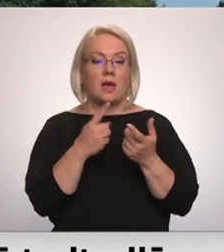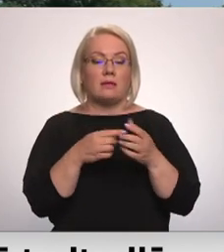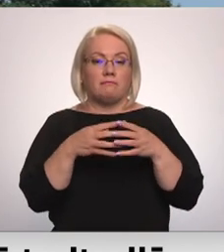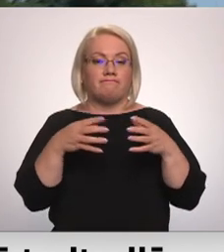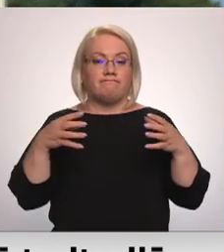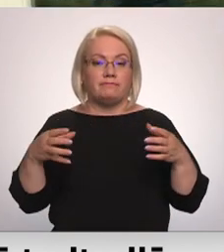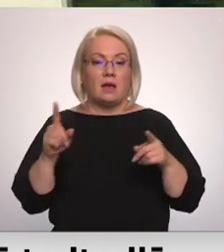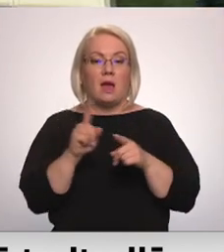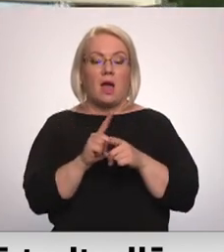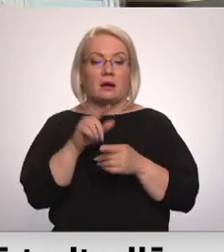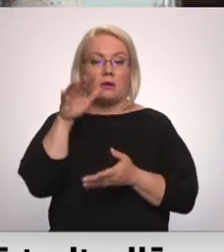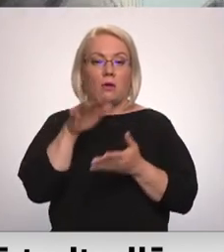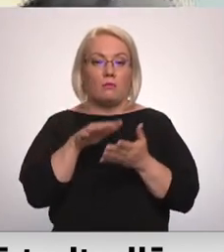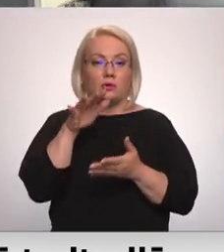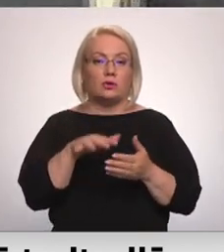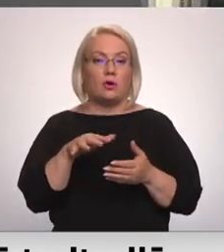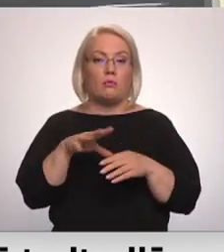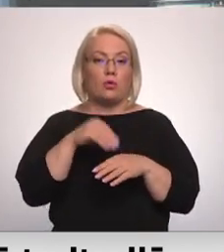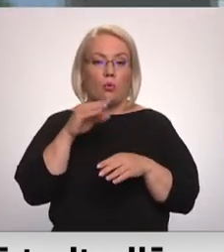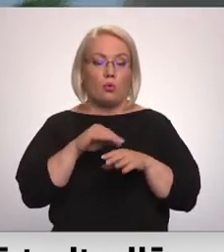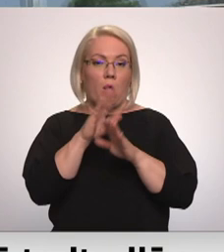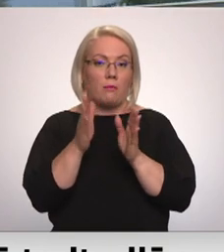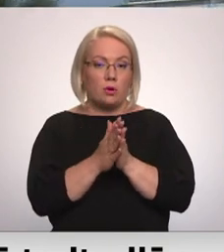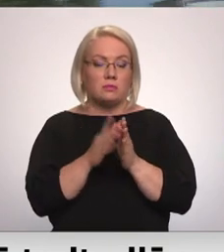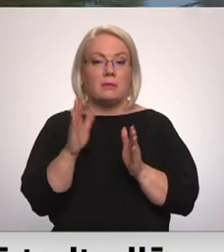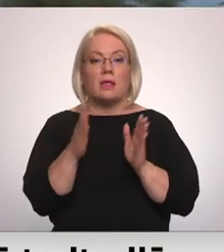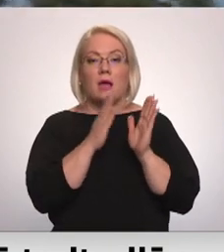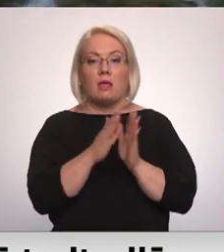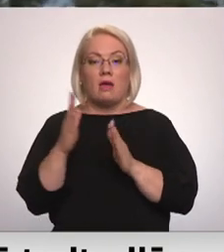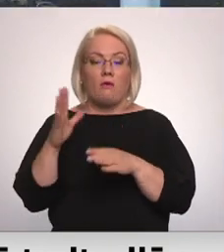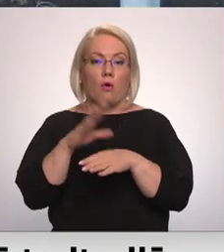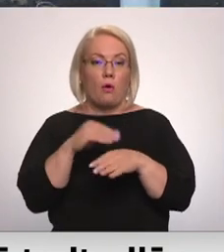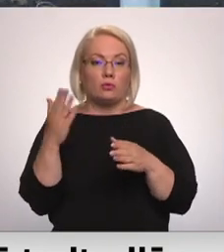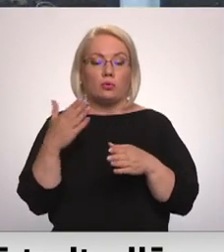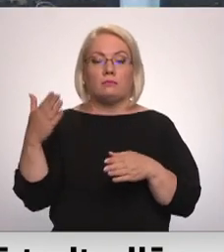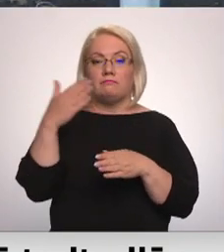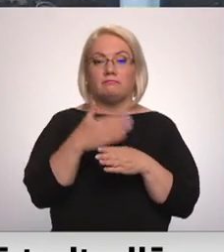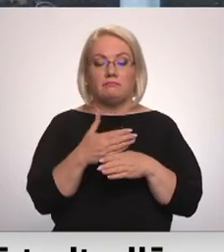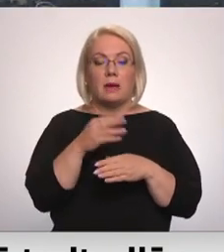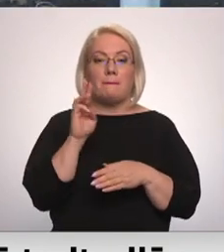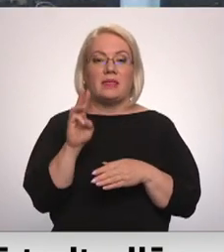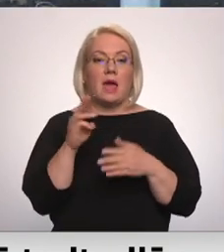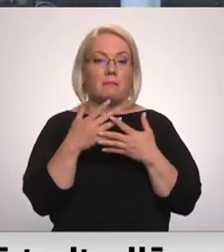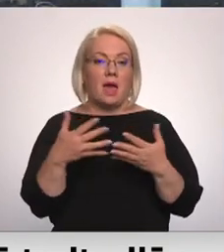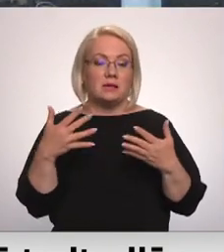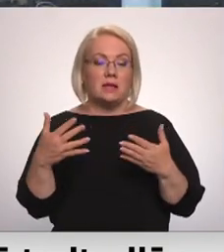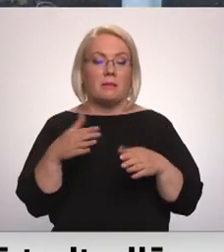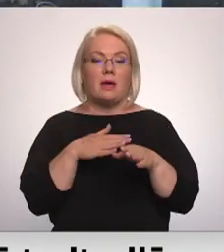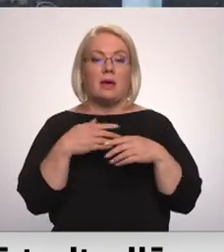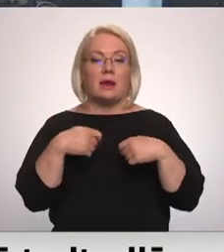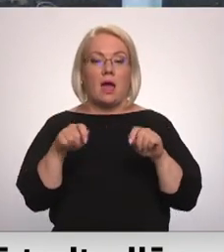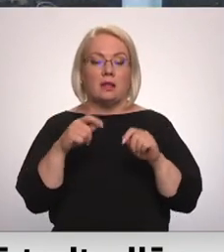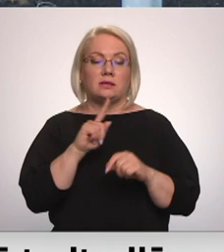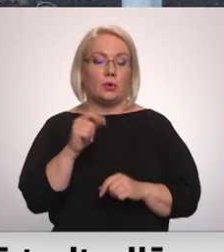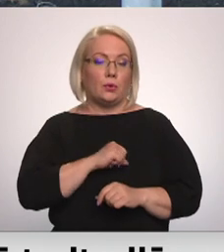palielinās arī kompostējamo dūņu apjoms. Bet gatavo kompostu, kas varētu būt aizstājies mineralmēsliem, reauzēt esot visai